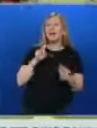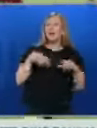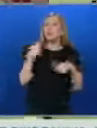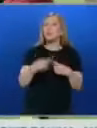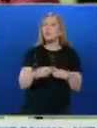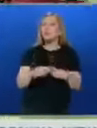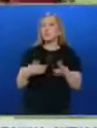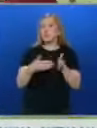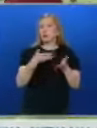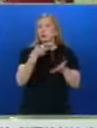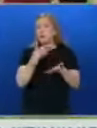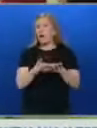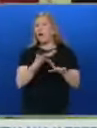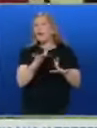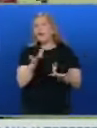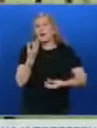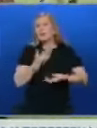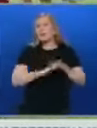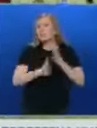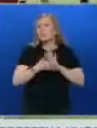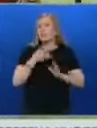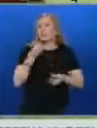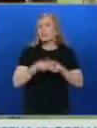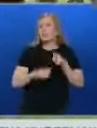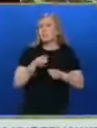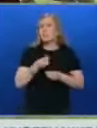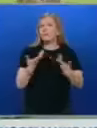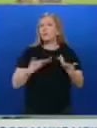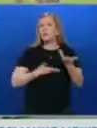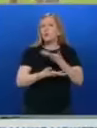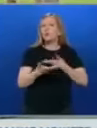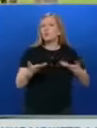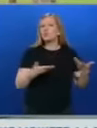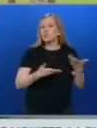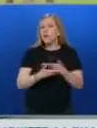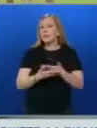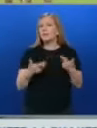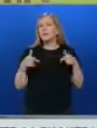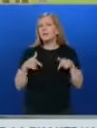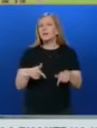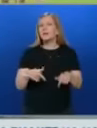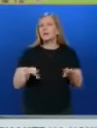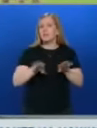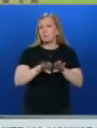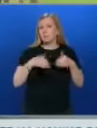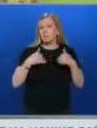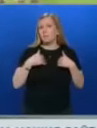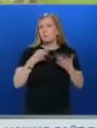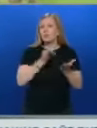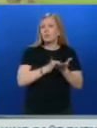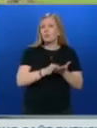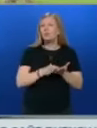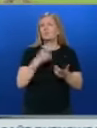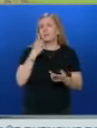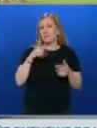се справят те с проблемите и липсъщите си нападатели и какви са отношенията между Драган Пикс и Стойкович и нашия селекционер Младен Крастайч.